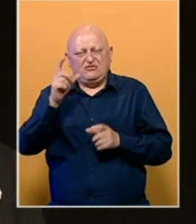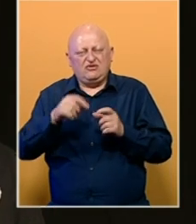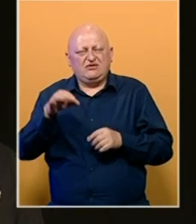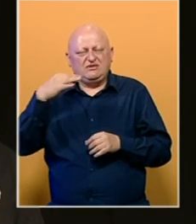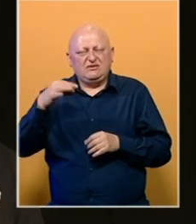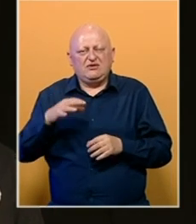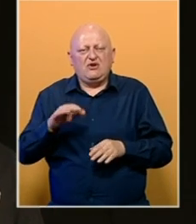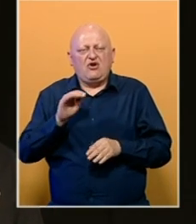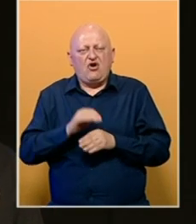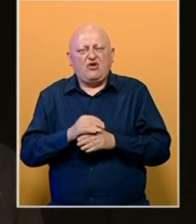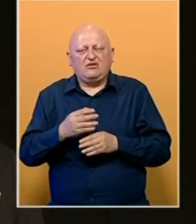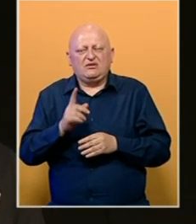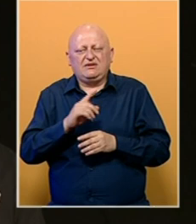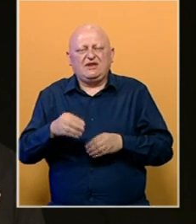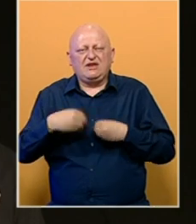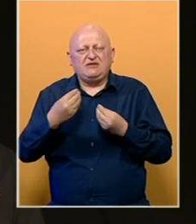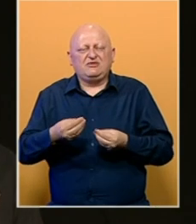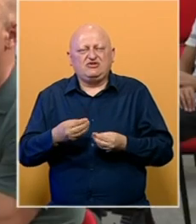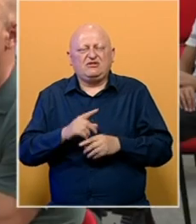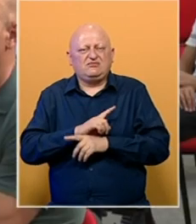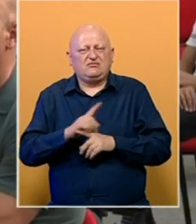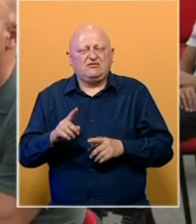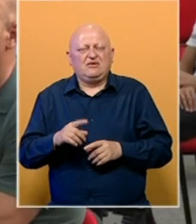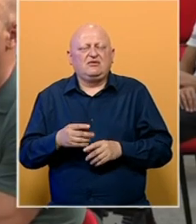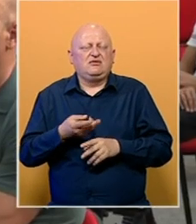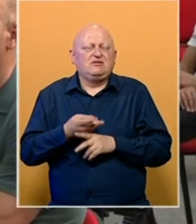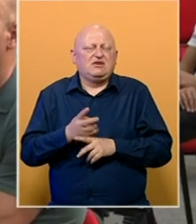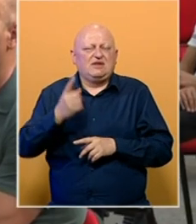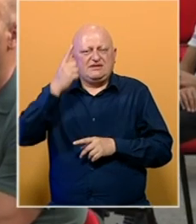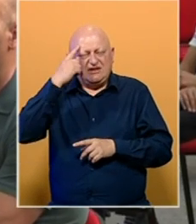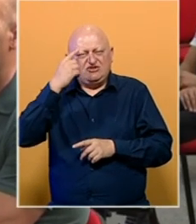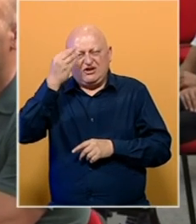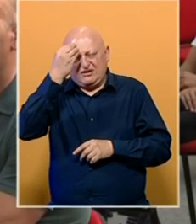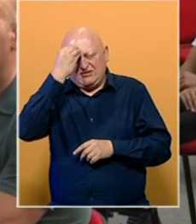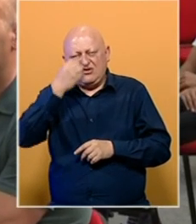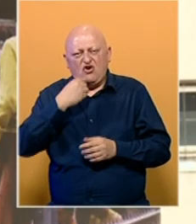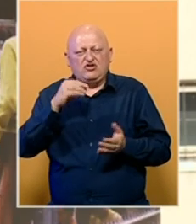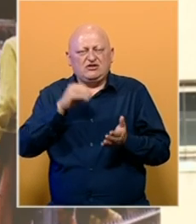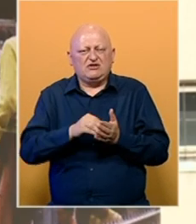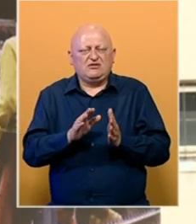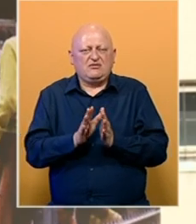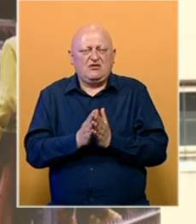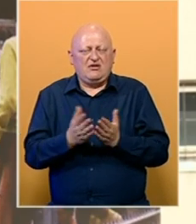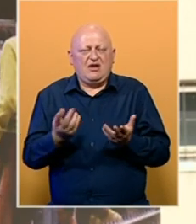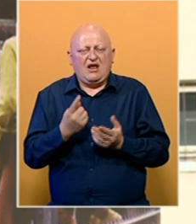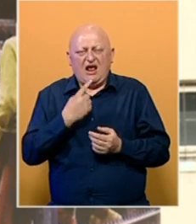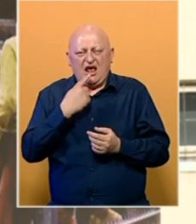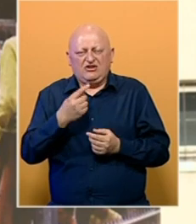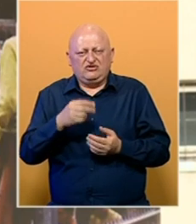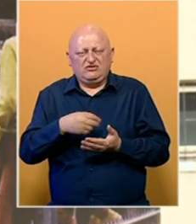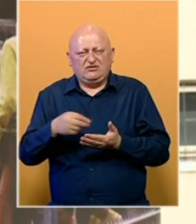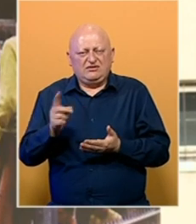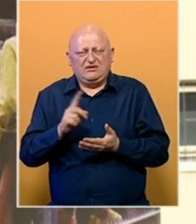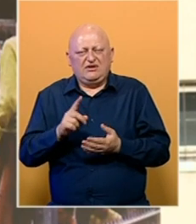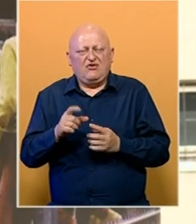Srebrenice otkrio je paletu neispričanih priča, punih anegdota i sjećanja koja su zabilježene u knjizi. Kako ističe autor, knjiga